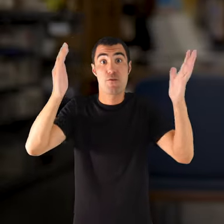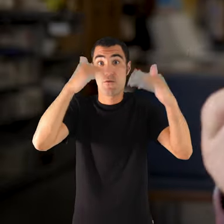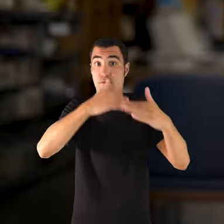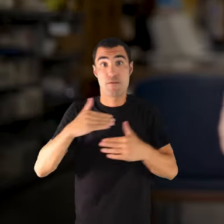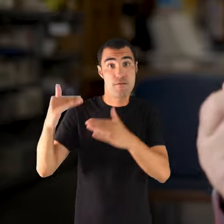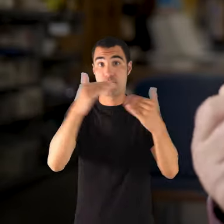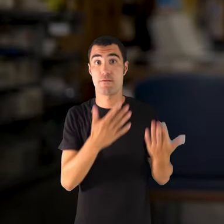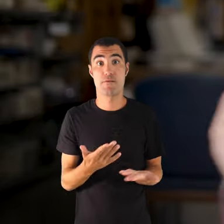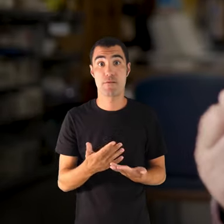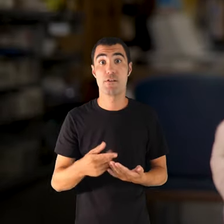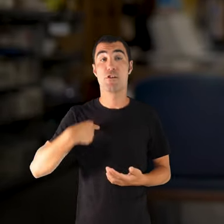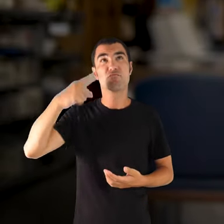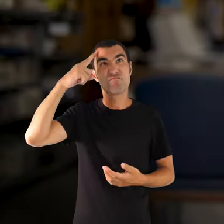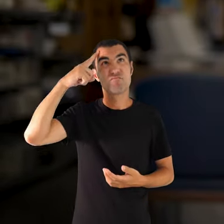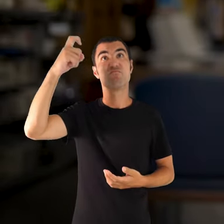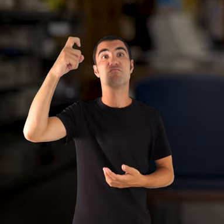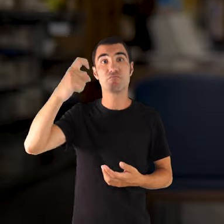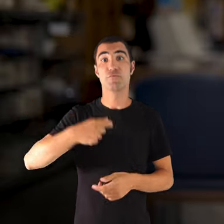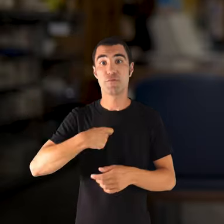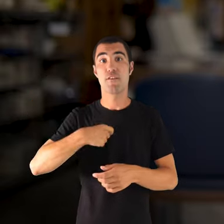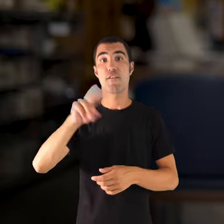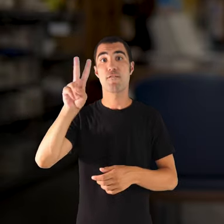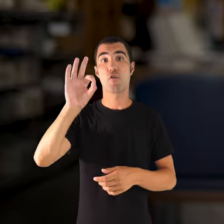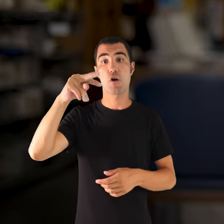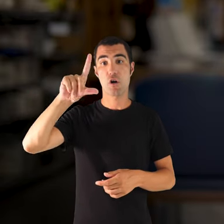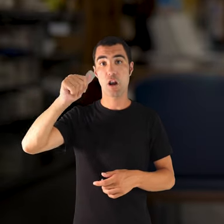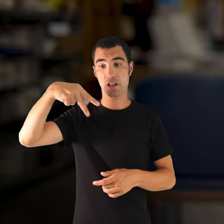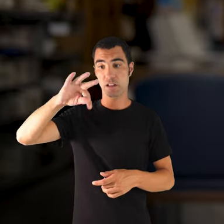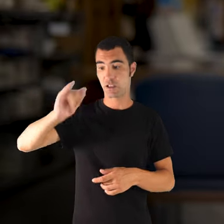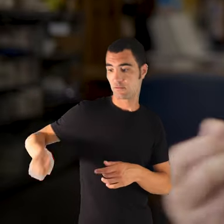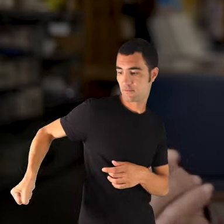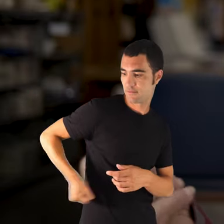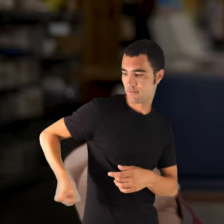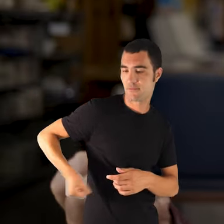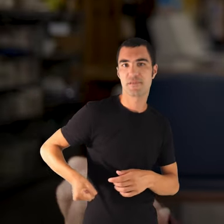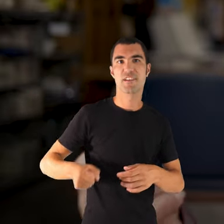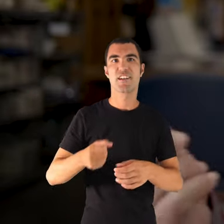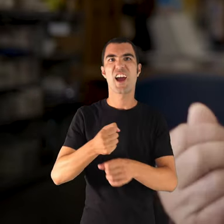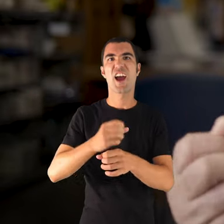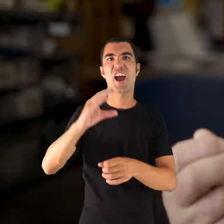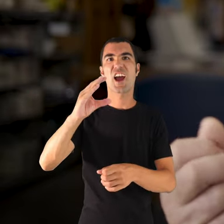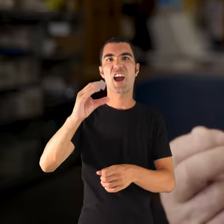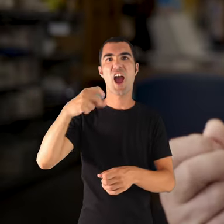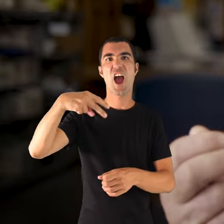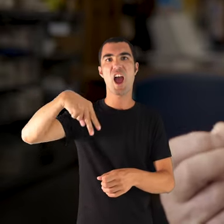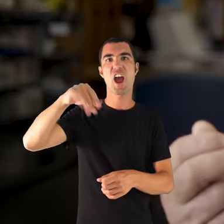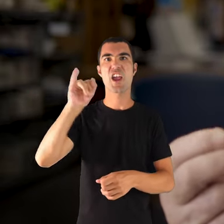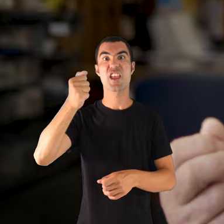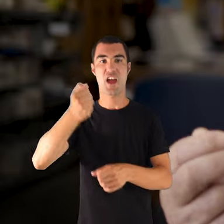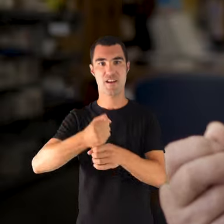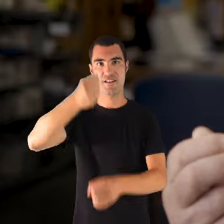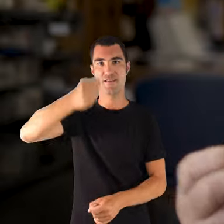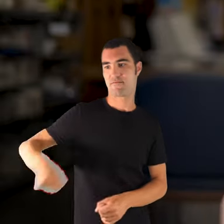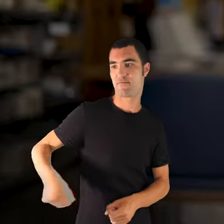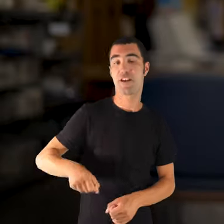que el primer volentí que vaig tenir de pescar calamars era un volentí de canyo i de matí quan veníem de pescar calamars